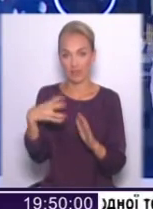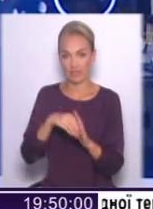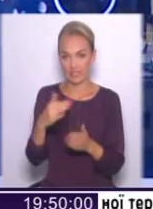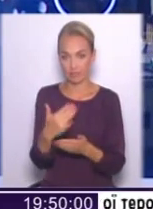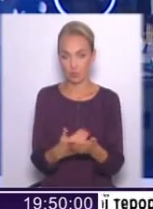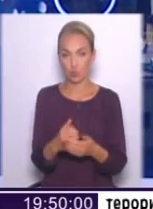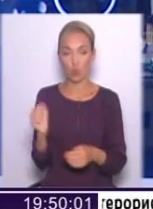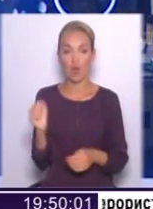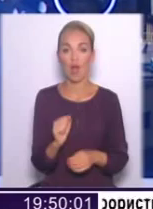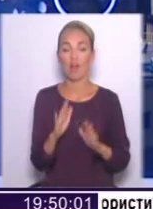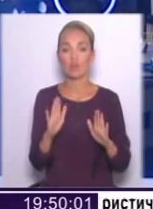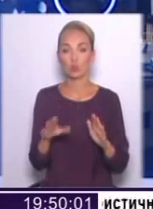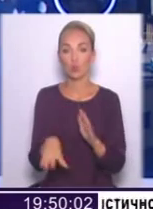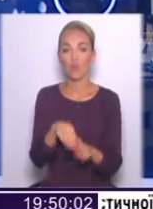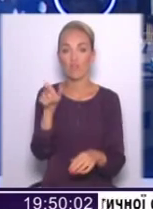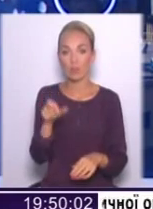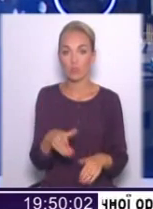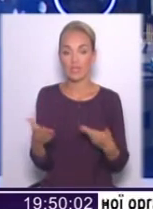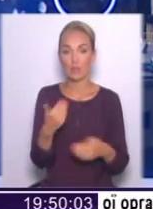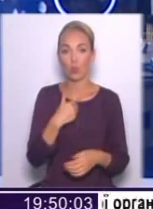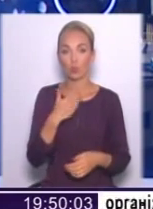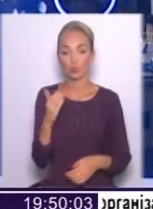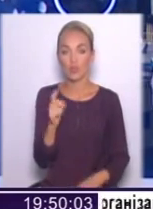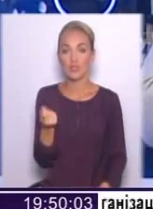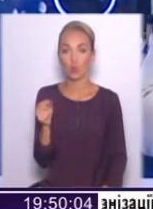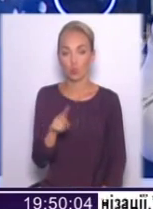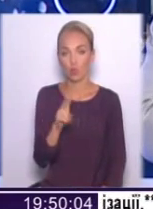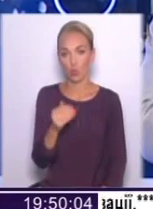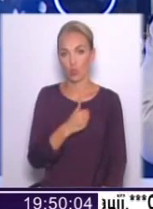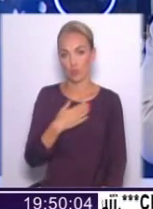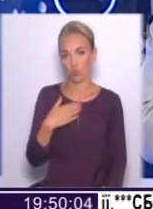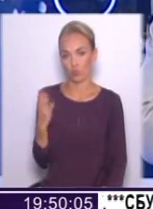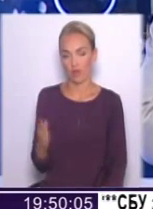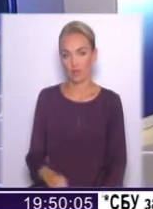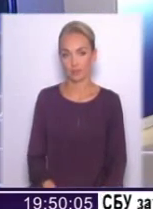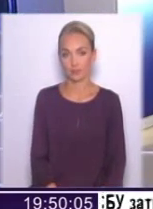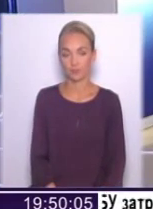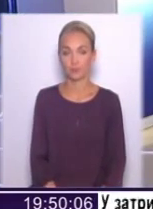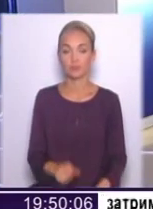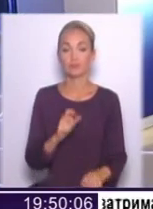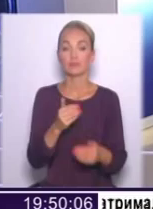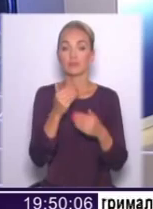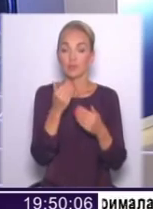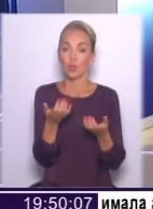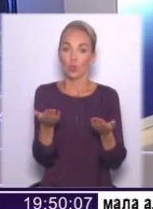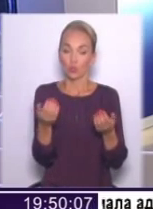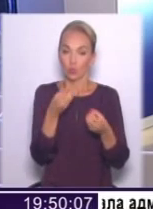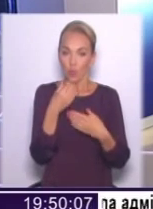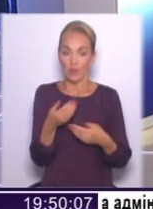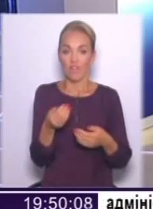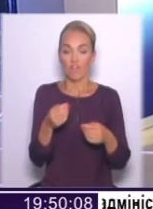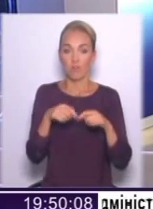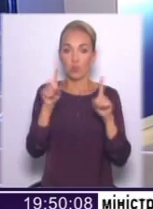виключно виборець, який проголосує більше за того, за кого він хоче проголосувати. Добре, давайте тепер в нюансах. В